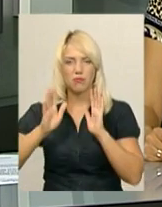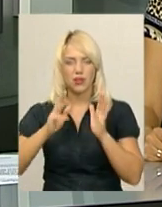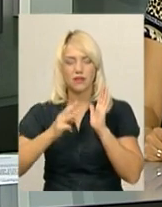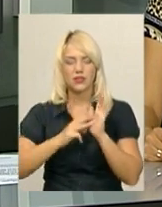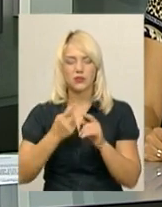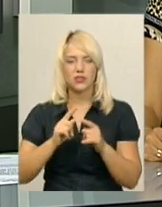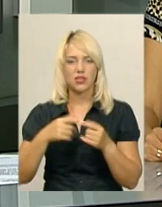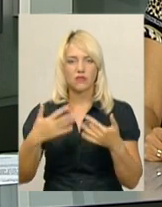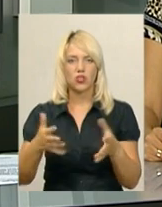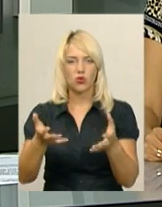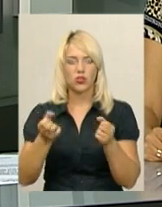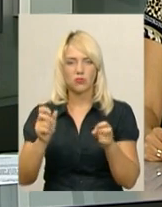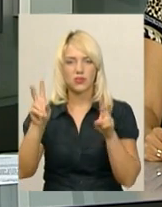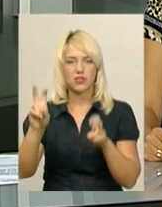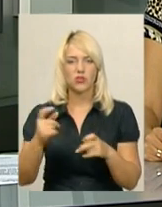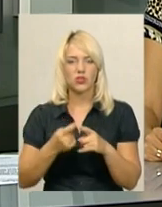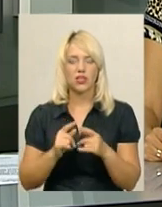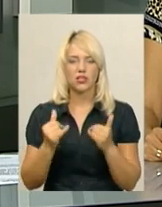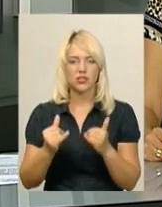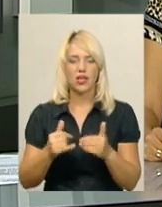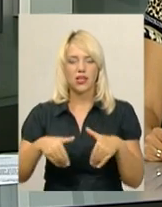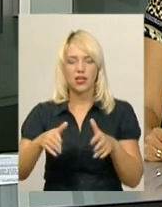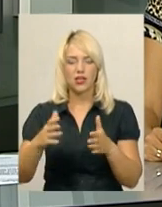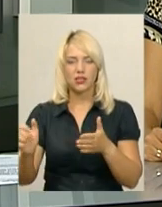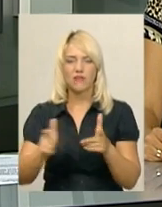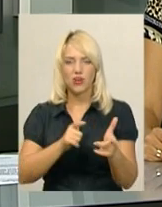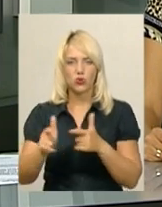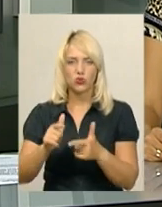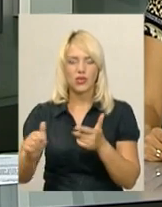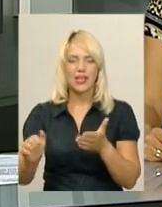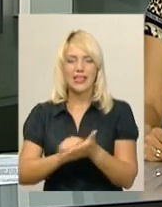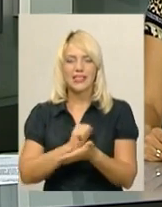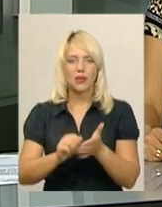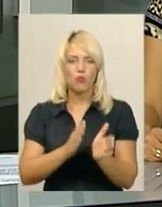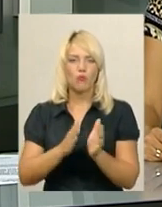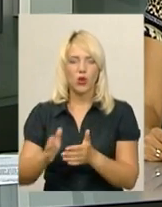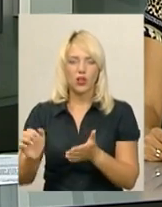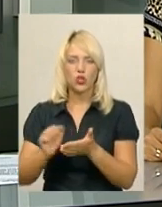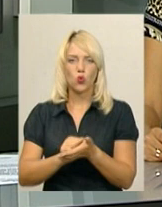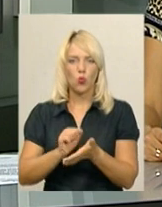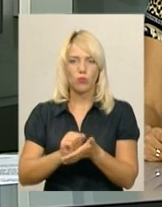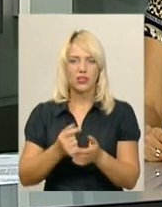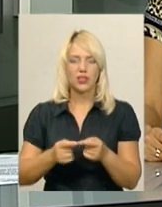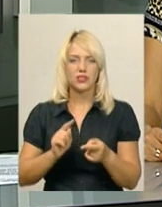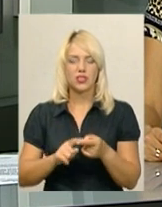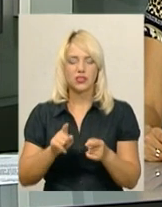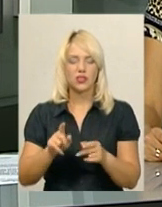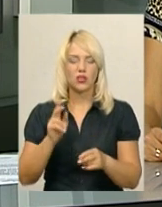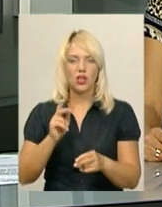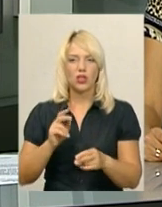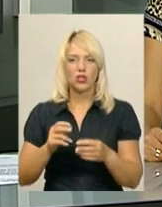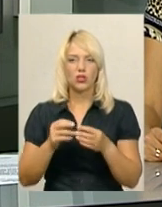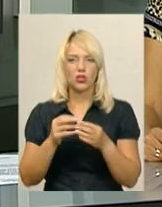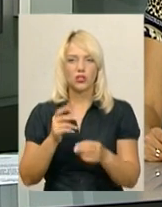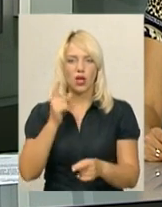вже отримали такий статус. Наразі на ці ділянки виготовляють землевпорядну документацію. Це забороняє забудову цих територій,